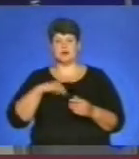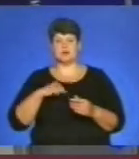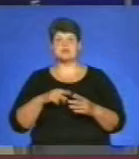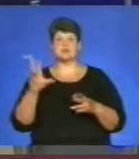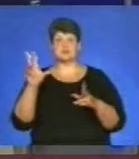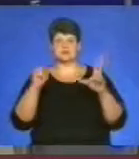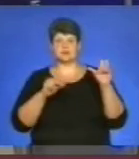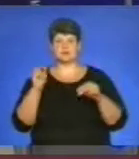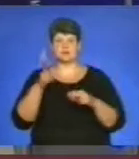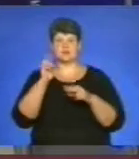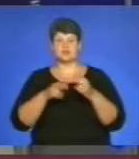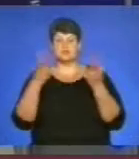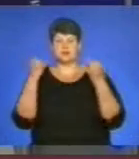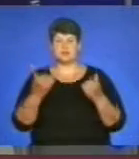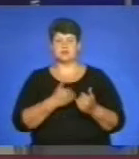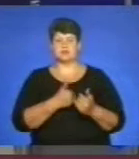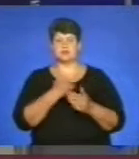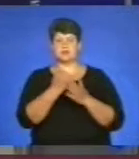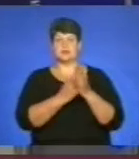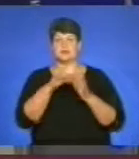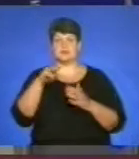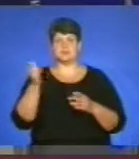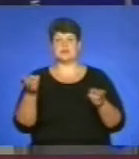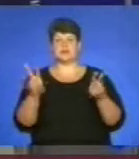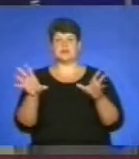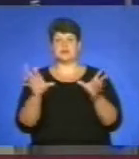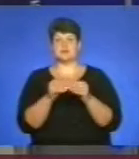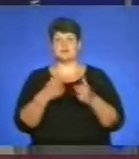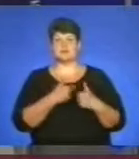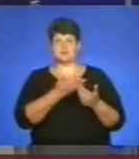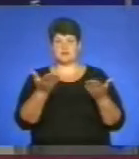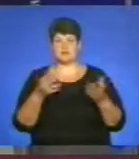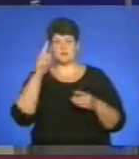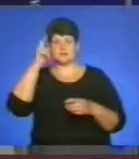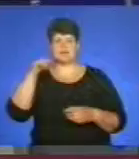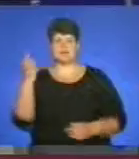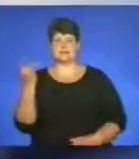завершення дня бажає вам канал ТТБ. Залишайтеся разом з нами, щоб знати найцікавіше.